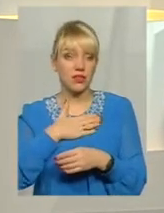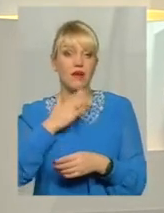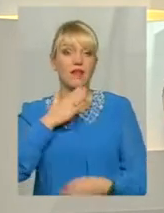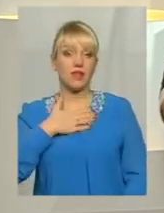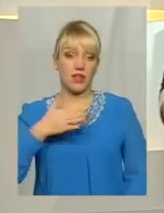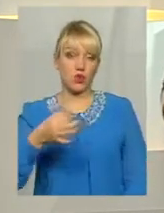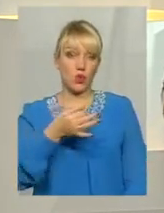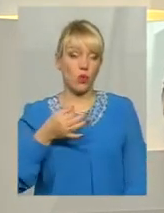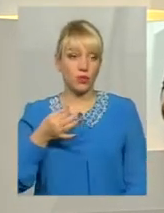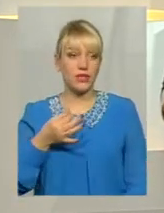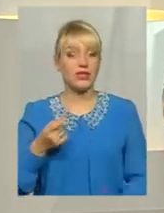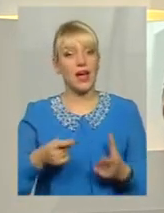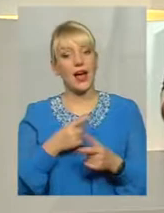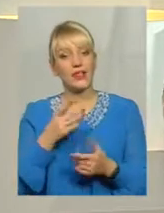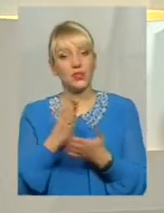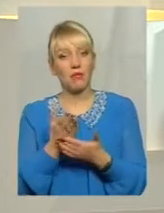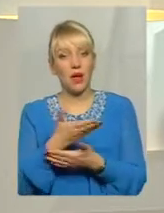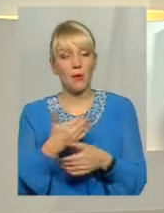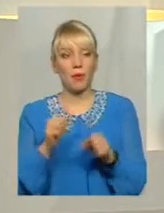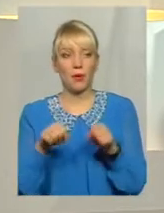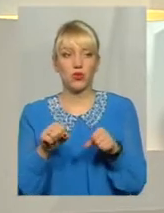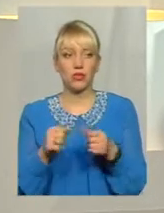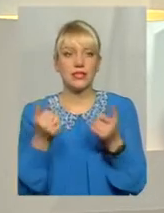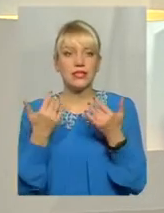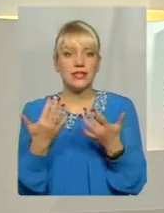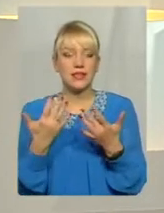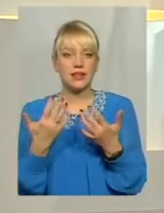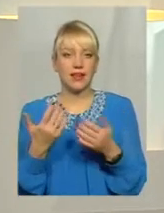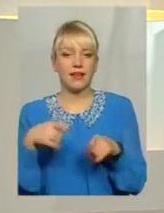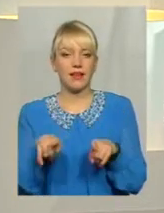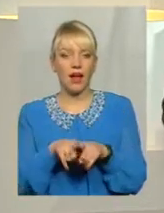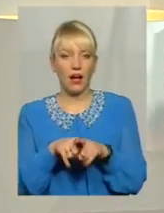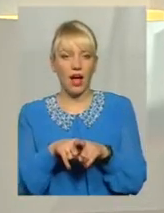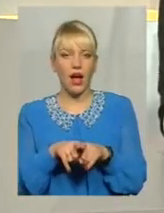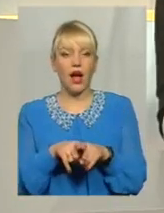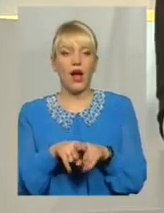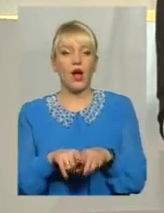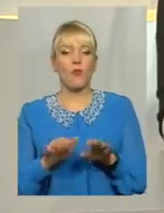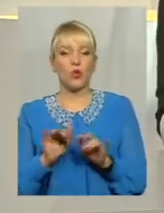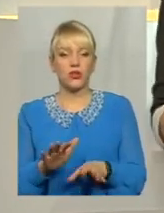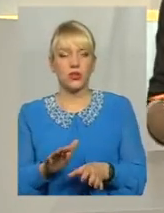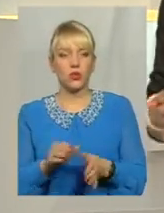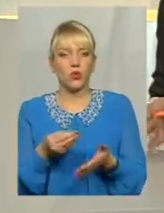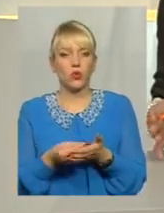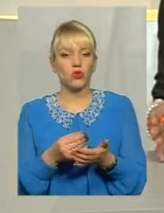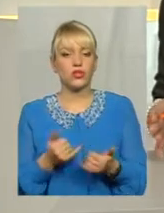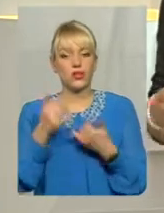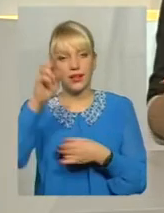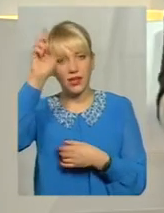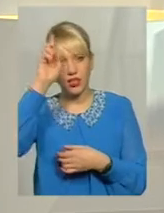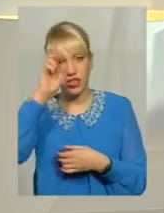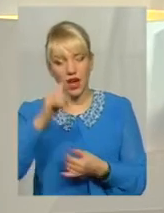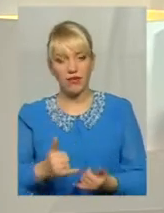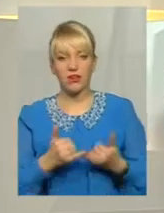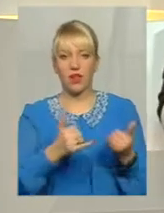області А чи маємо можливість, скільки така процедура обходиться для держави, для обласного бюджету і для пацієнта?